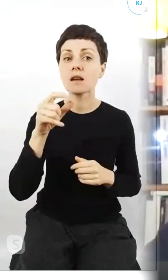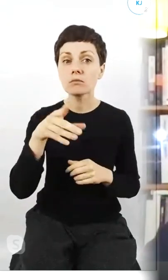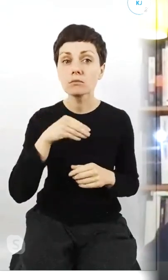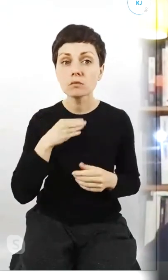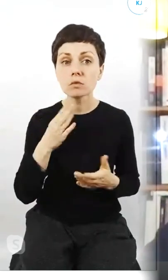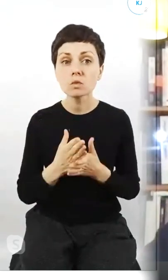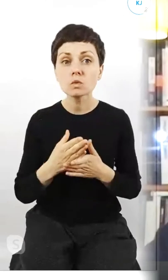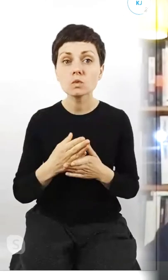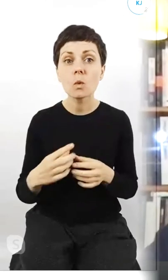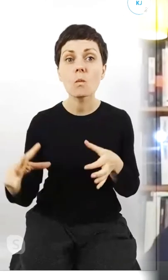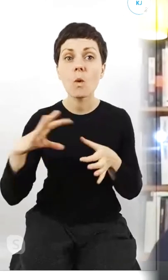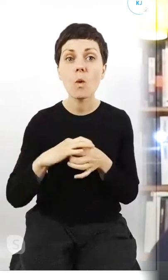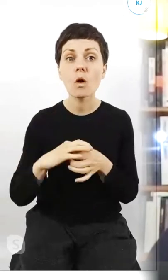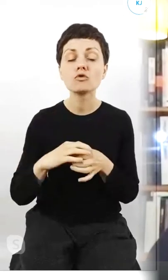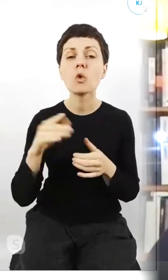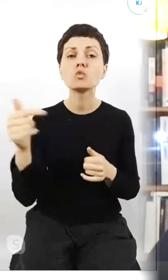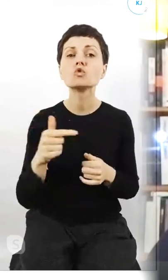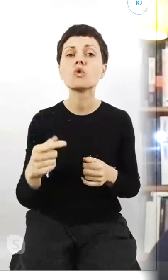Tylko mikrofon musisz włączyć.